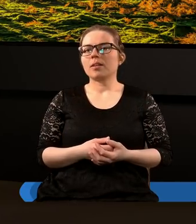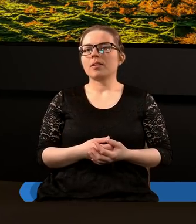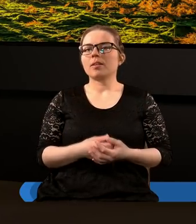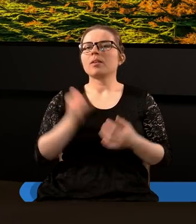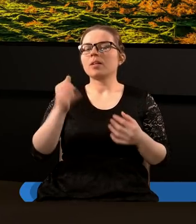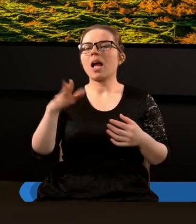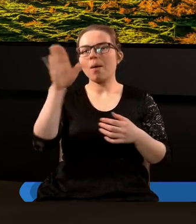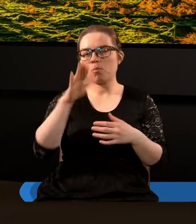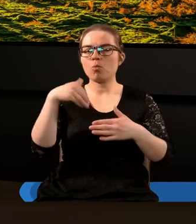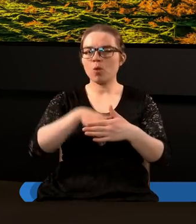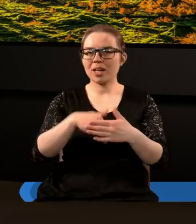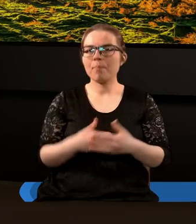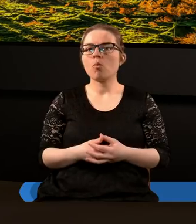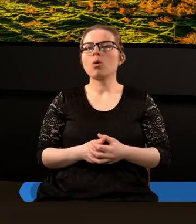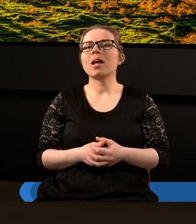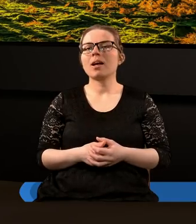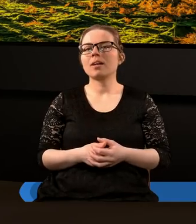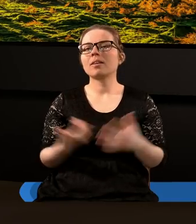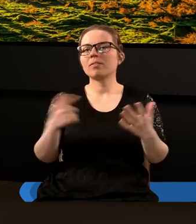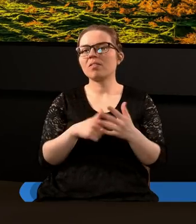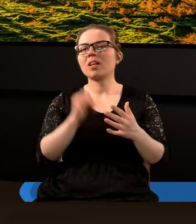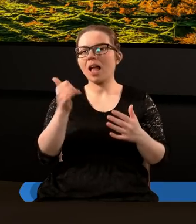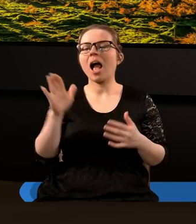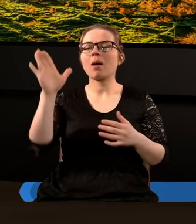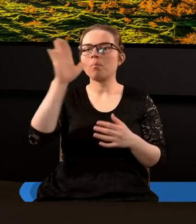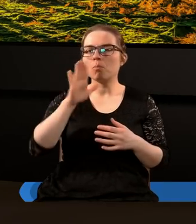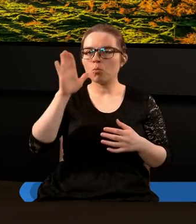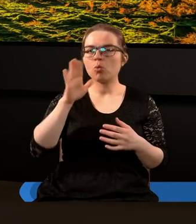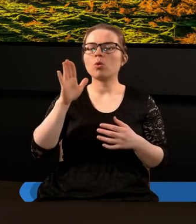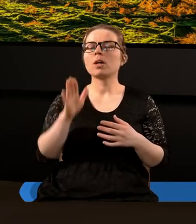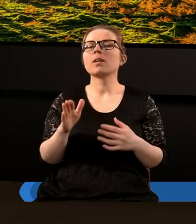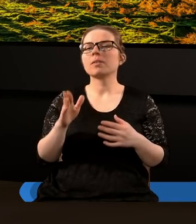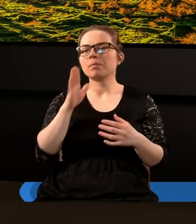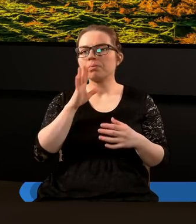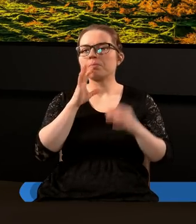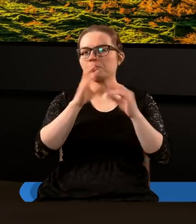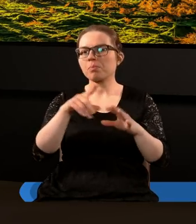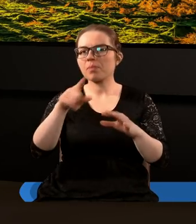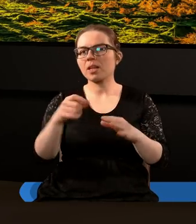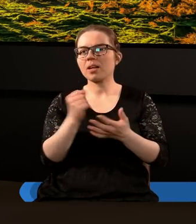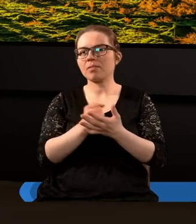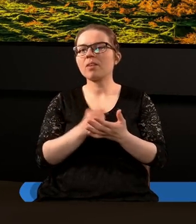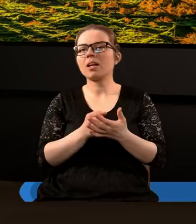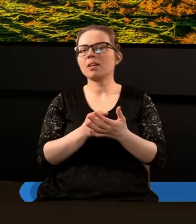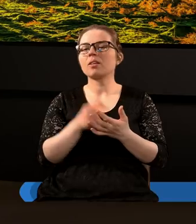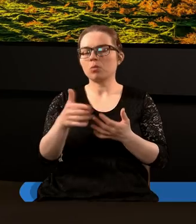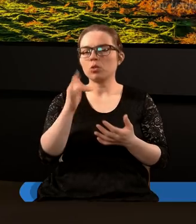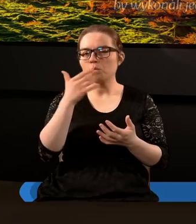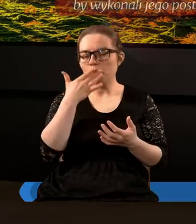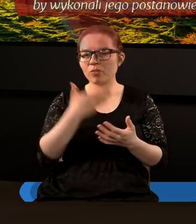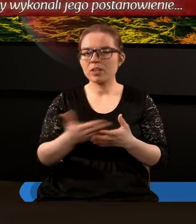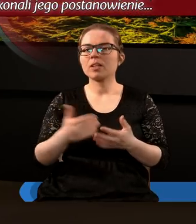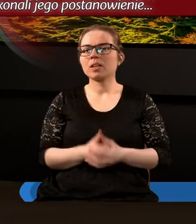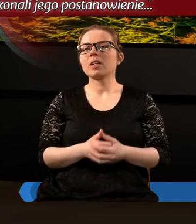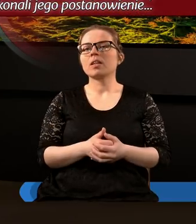jak Bóg postępuje i właśnie jak Pan Bóg rozwiązuje te problemy które myśmy dotąd właśnie mówili